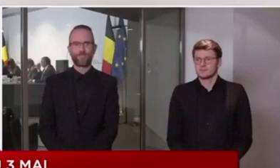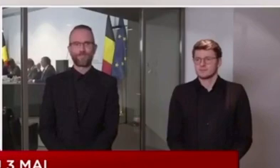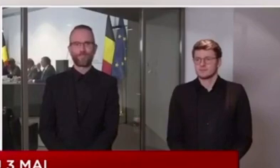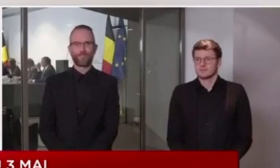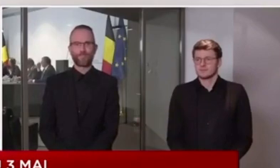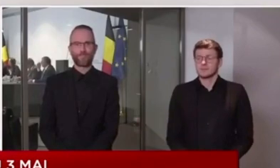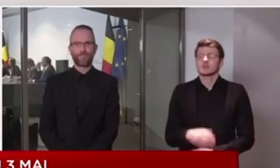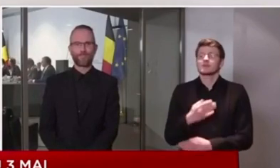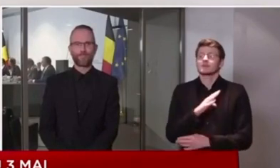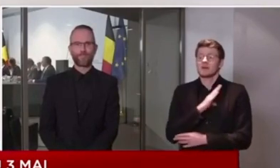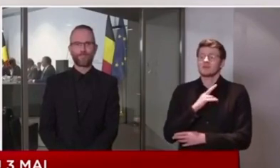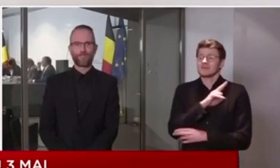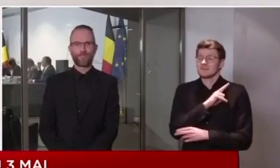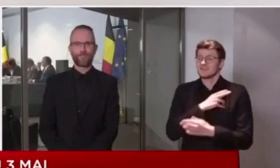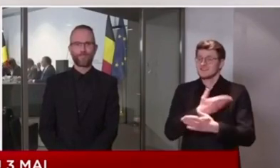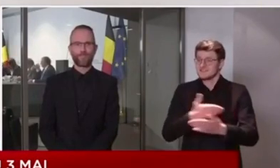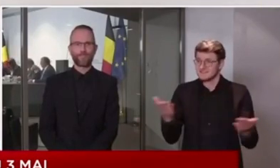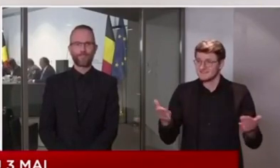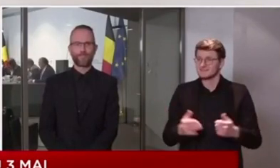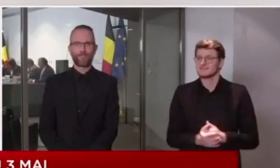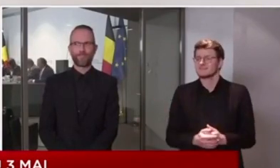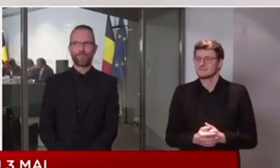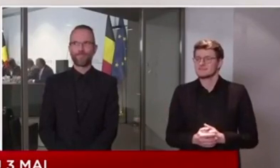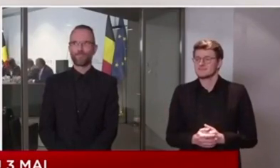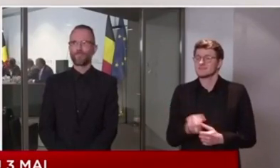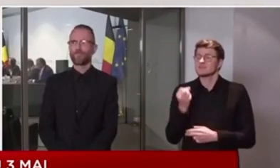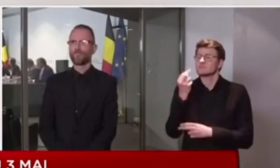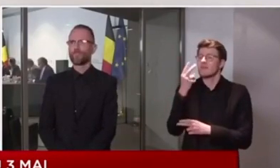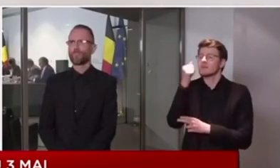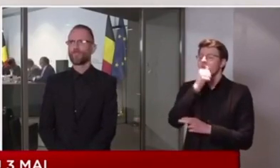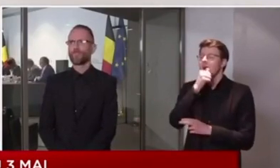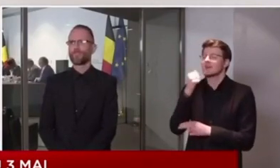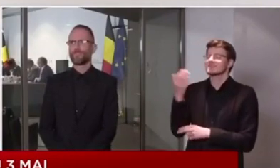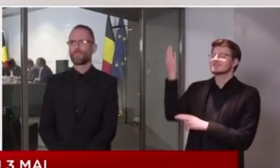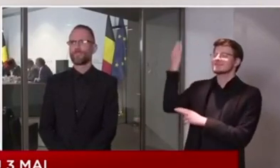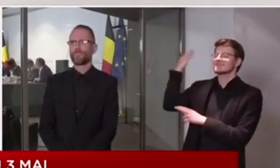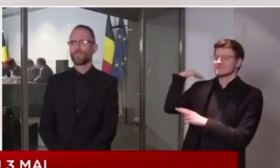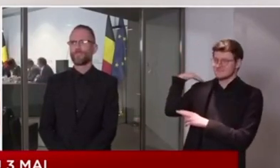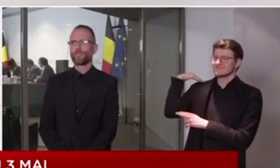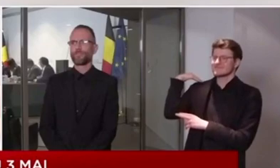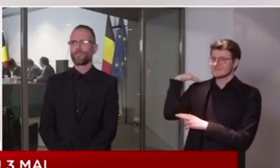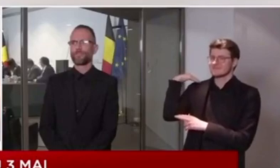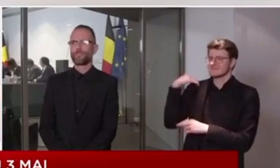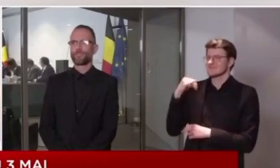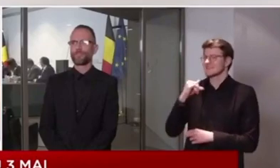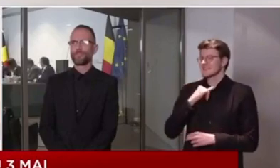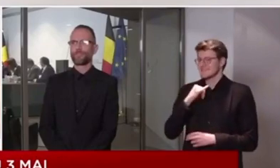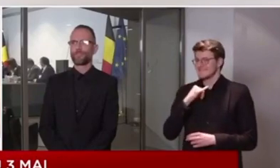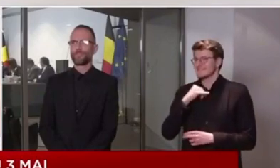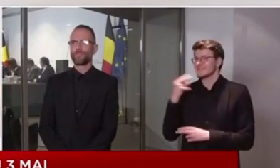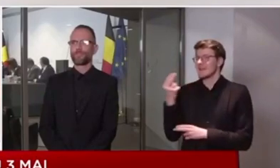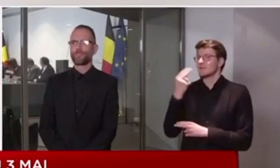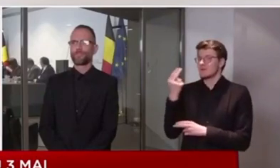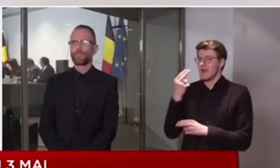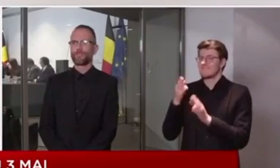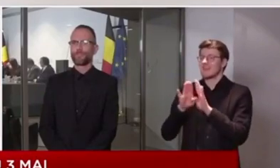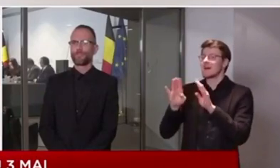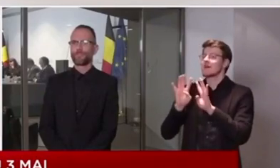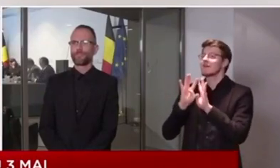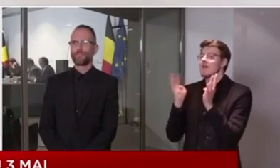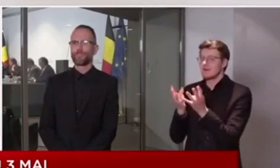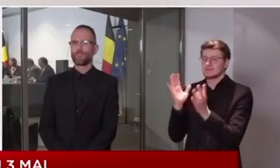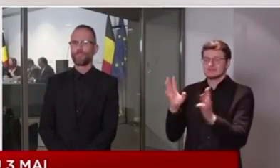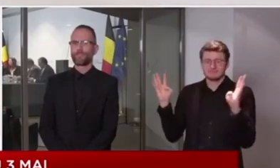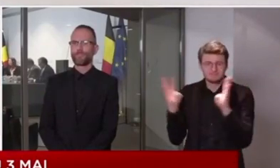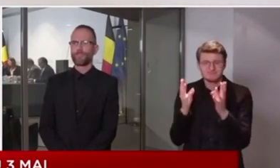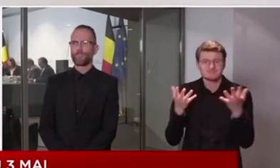le 12 mars, après la réunion du Conseil national